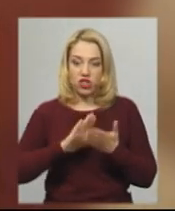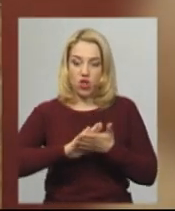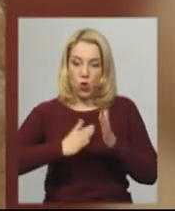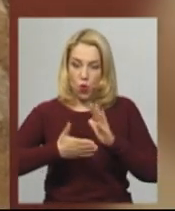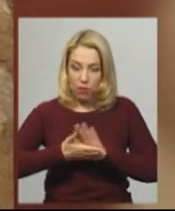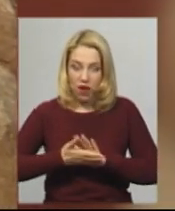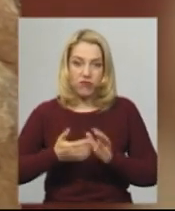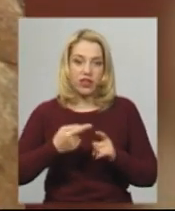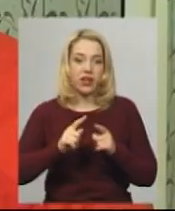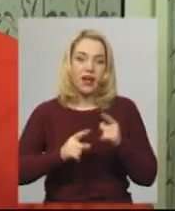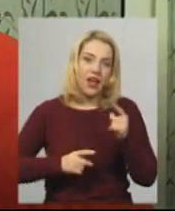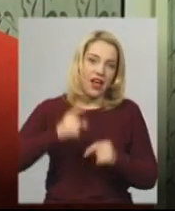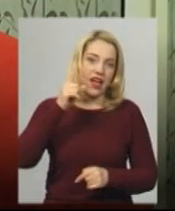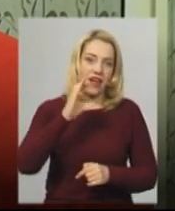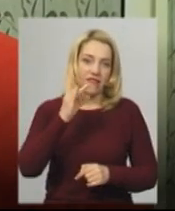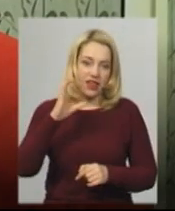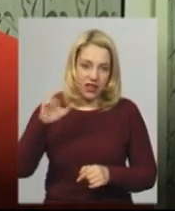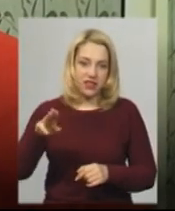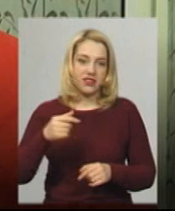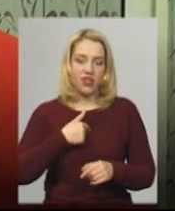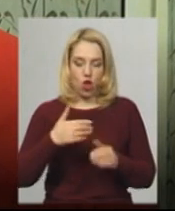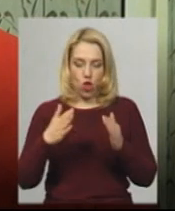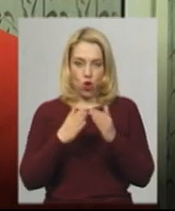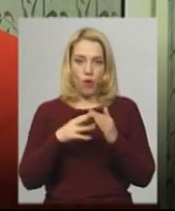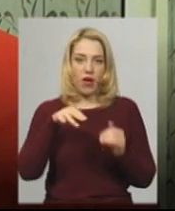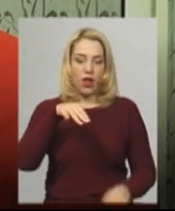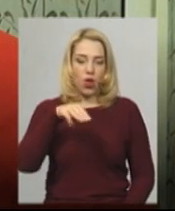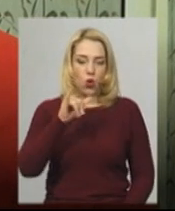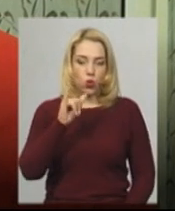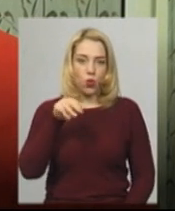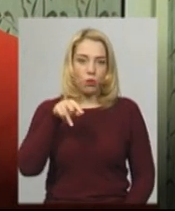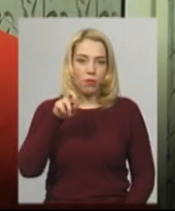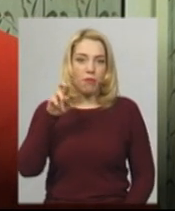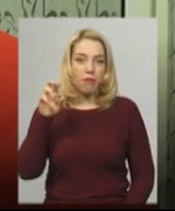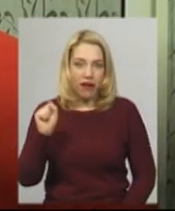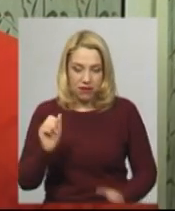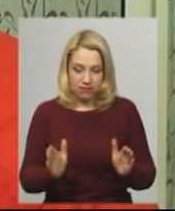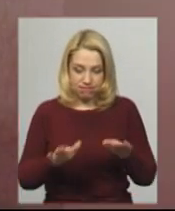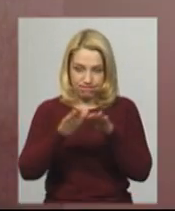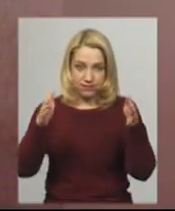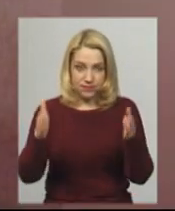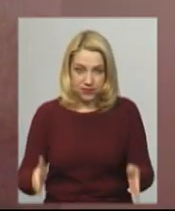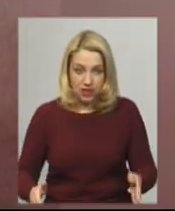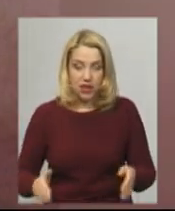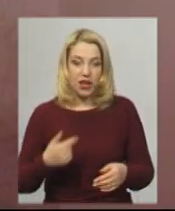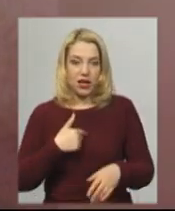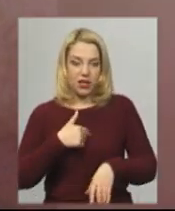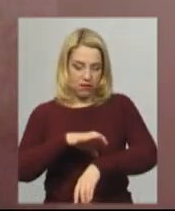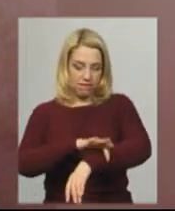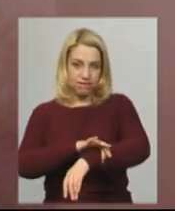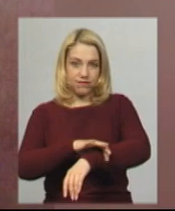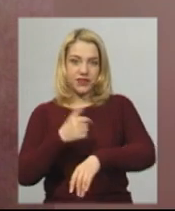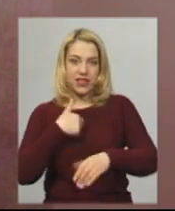використав тумбу. Я мав вдома тумбу, яка має 45 см, та мав годинник, який відзначав відстанюю, яку я